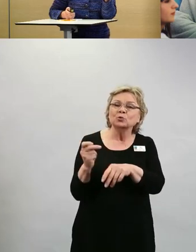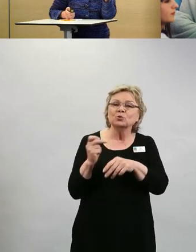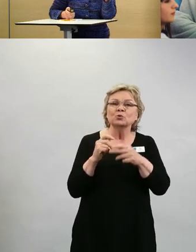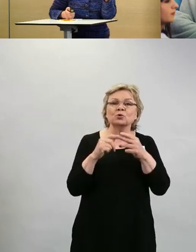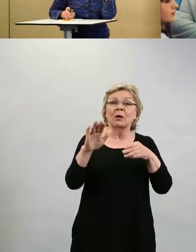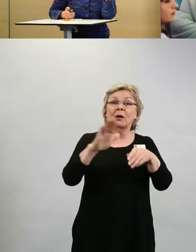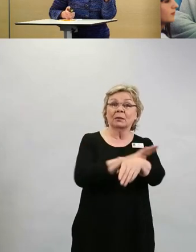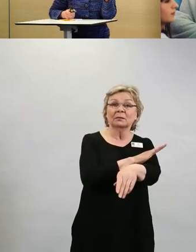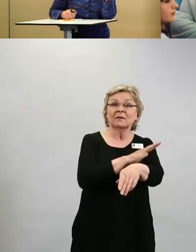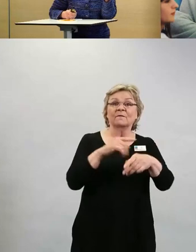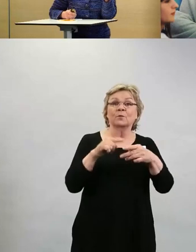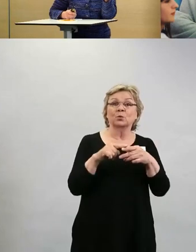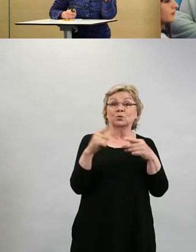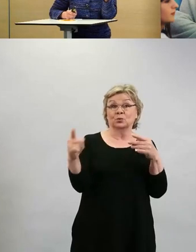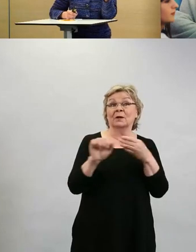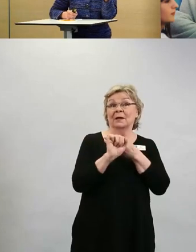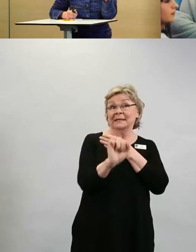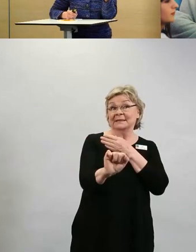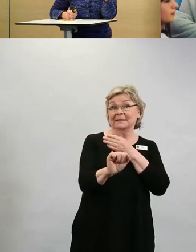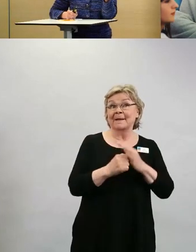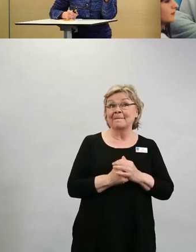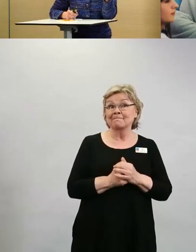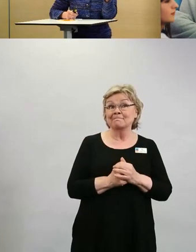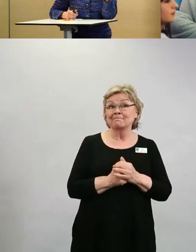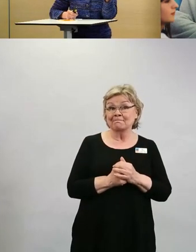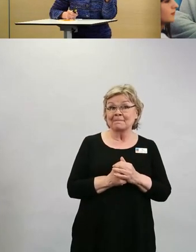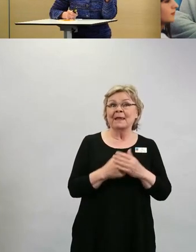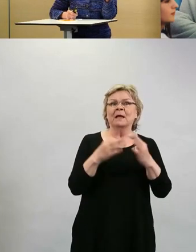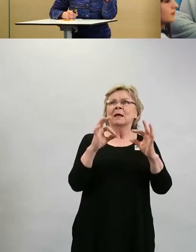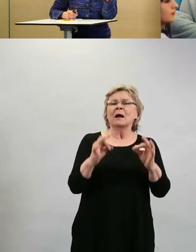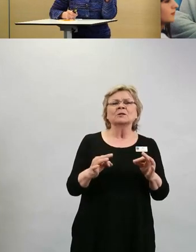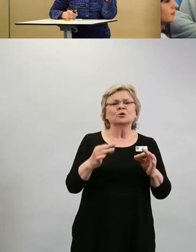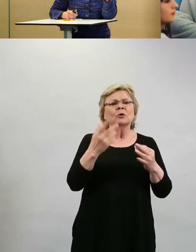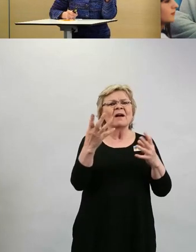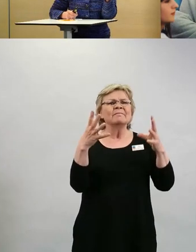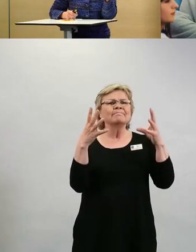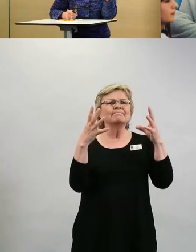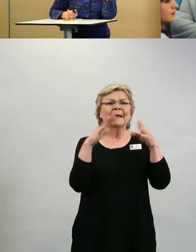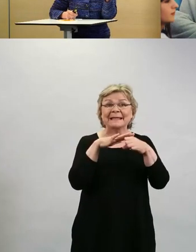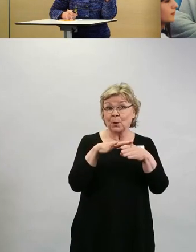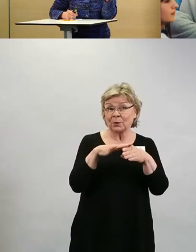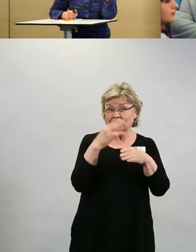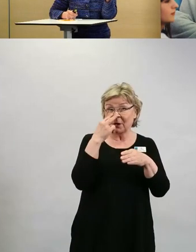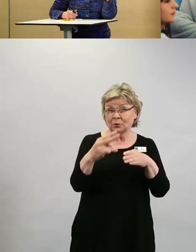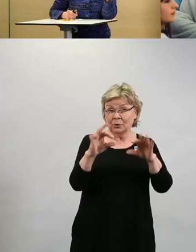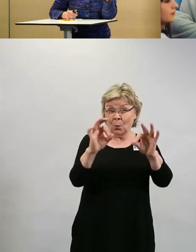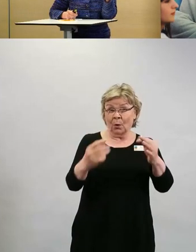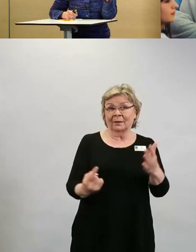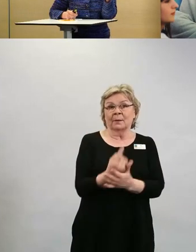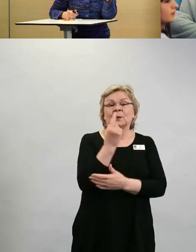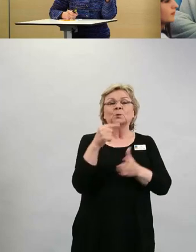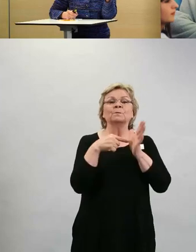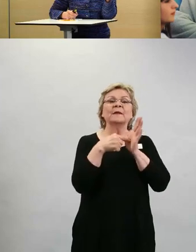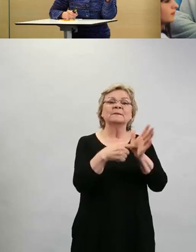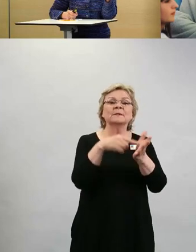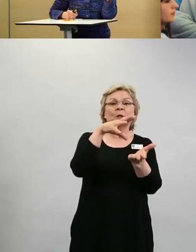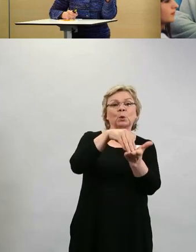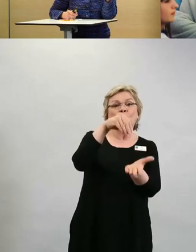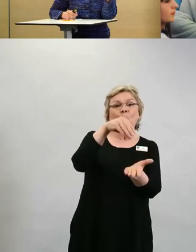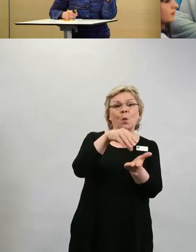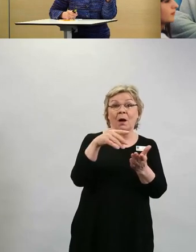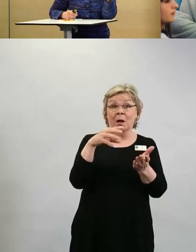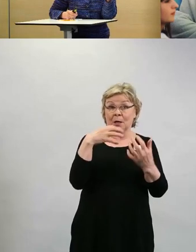estää. Katsotaan käytännössä, miten se tapahtuu. Tässä on esimerkki Tuhkarokko, jolla on hyvin